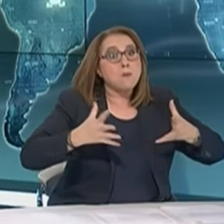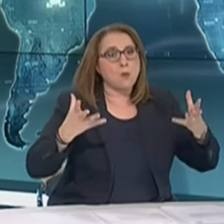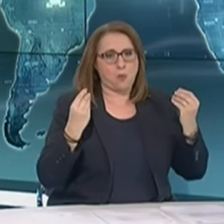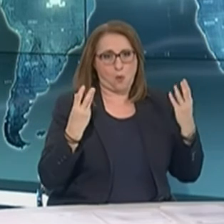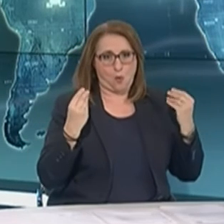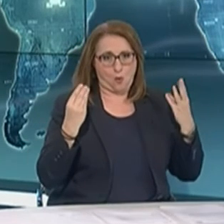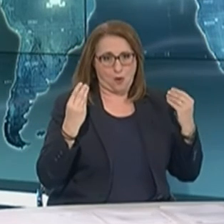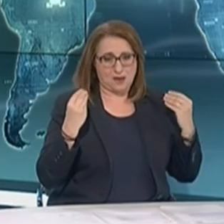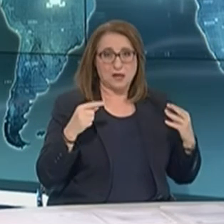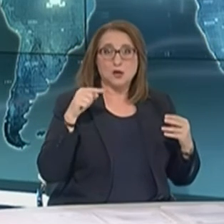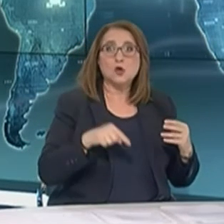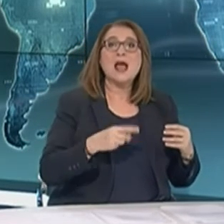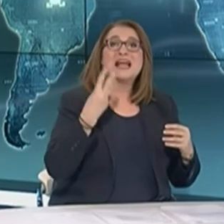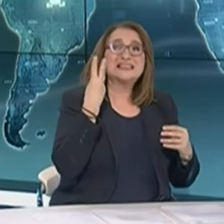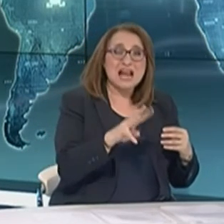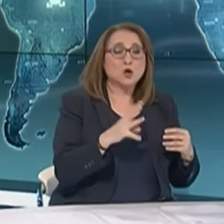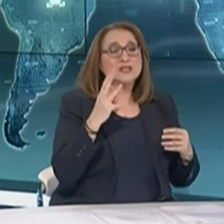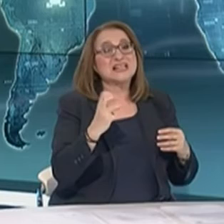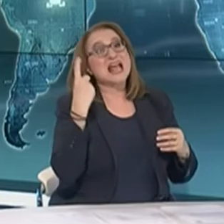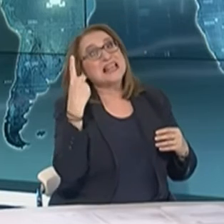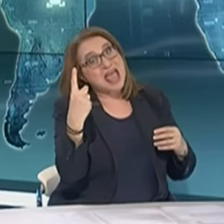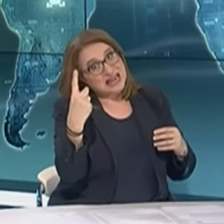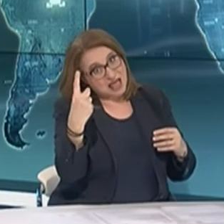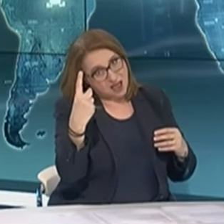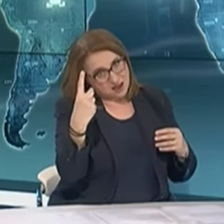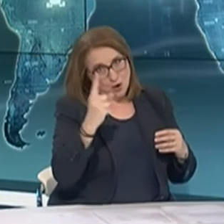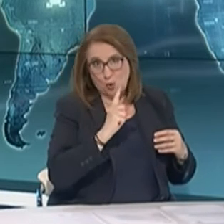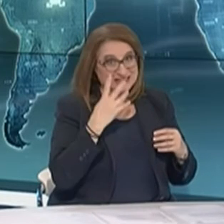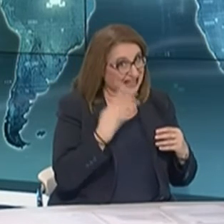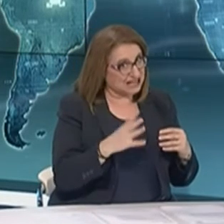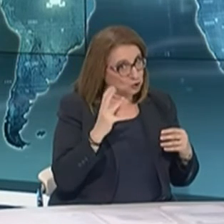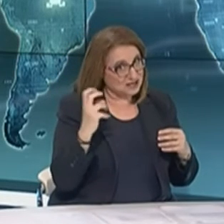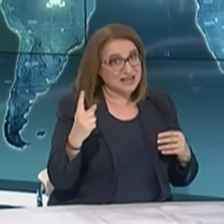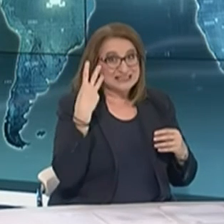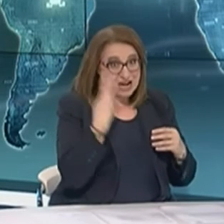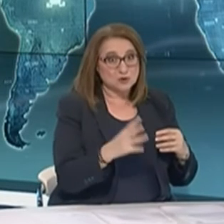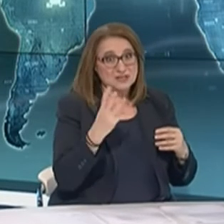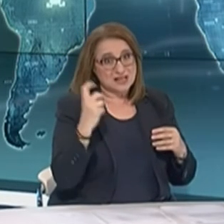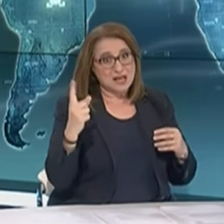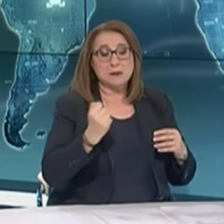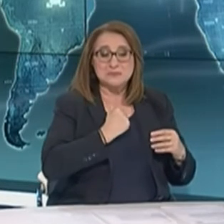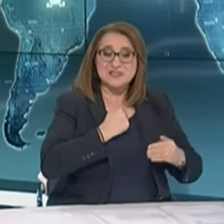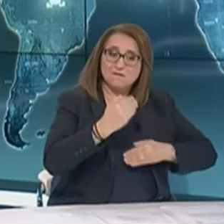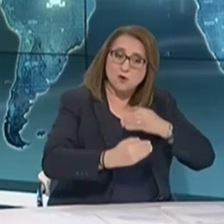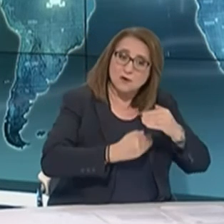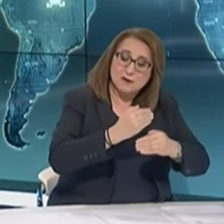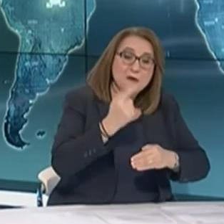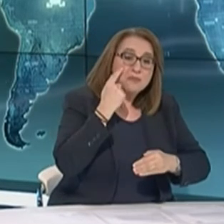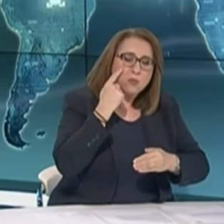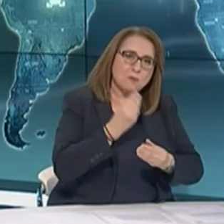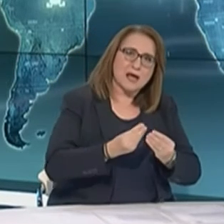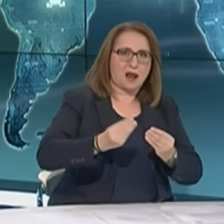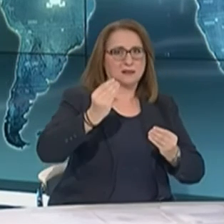επόμενες μέρες και σίγουρα οι επόμενες δύο εβδομάδες θα μας δώσουν μια καλύτερη εικόνα για την πορεία της επιδημίας στη χώρα μας. Κύριε Σολέτ.